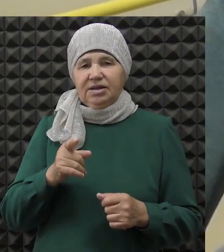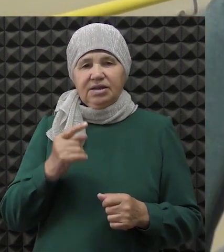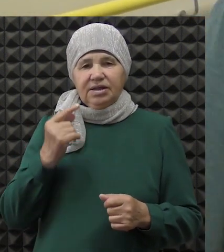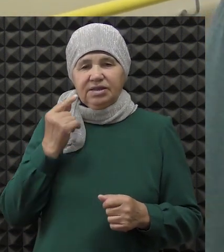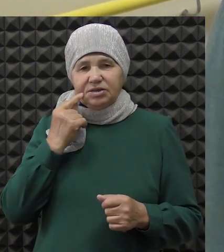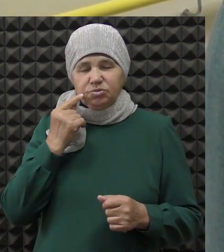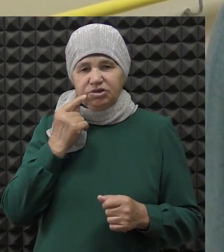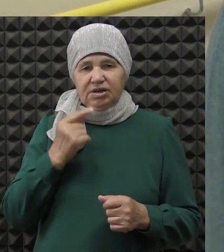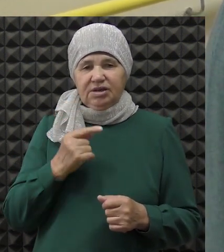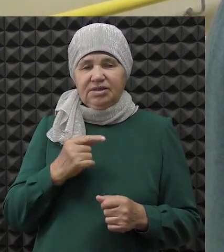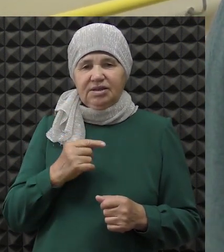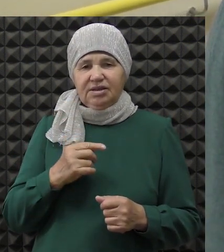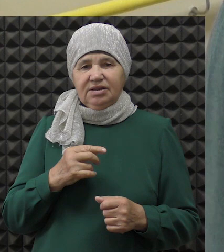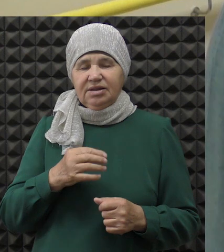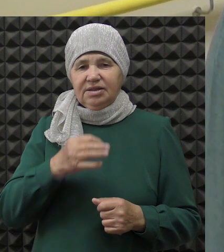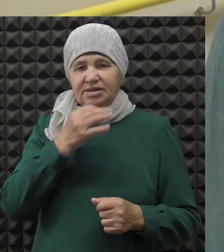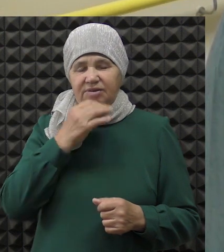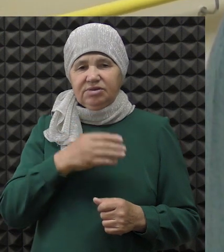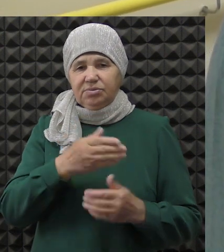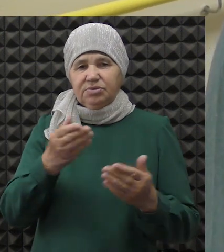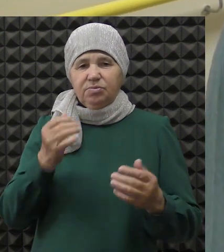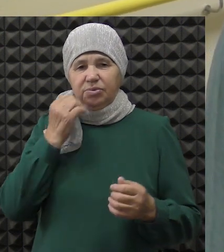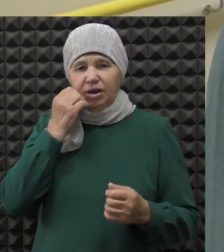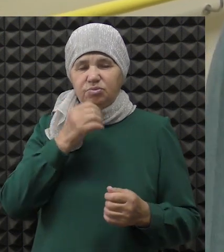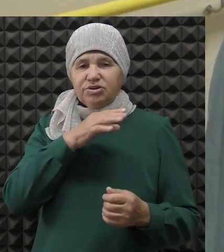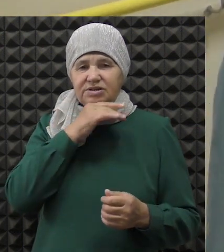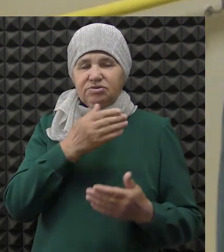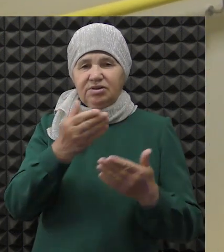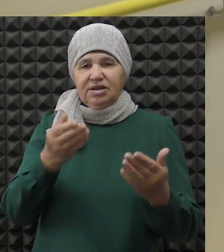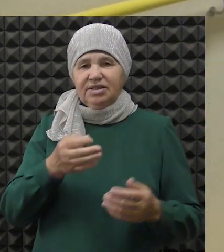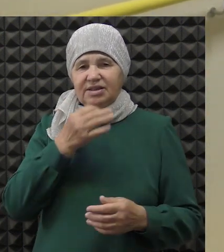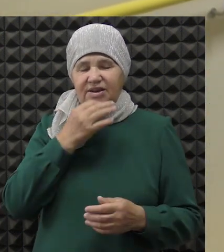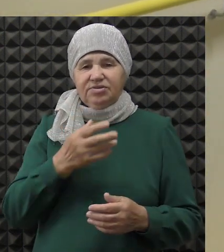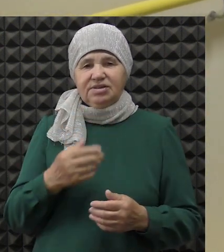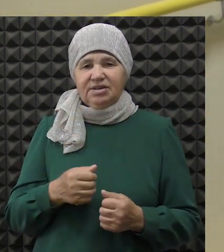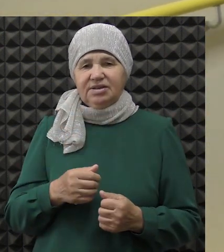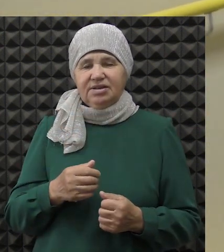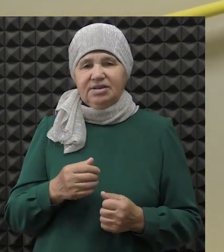тебя не смущает? Нравится тебе бабушке, дедушке? Нравится?